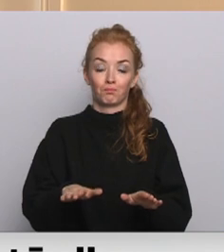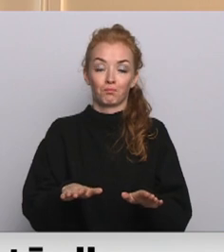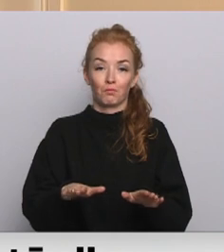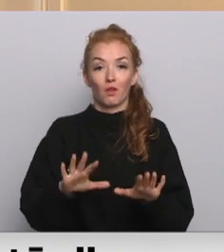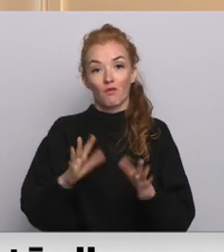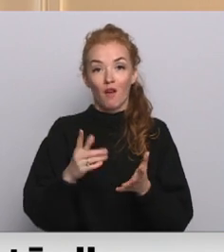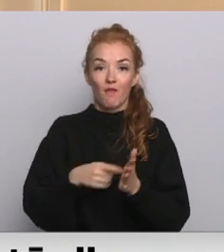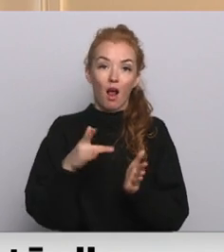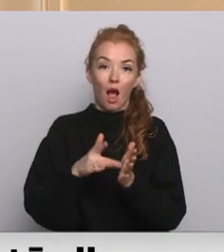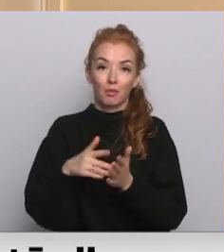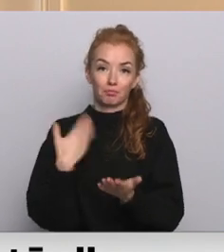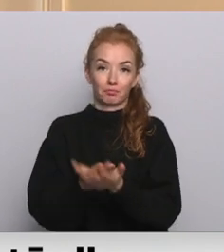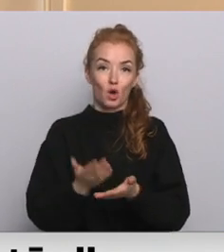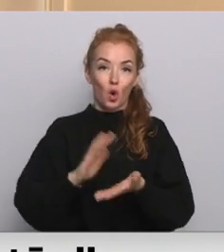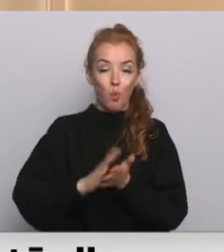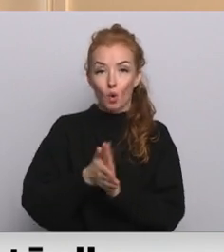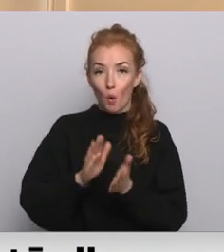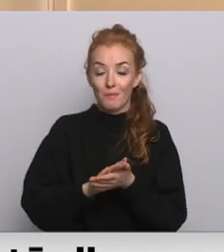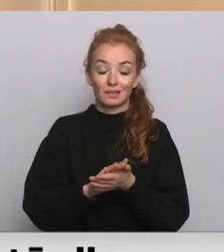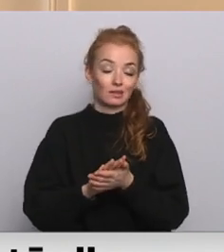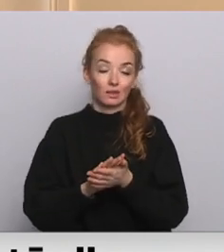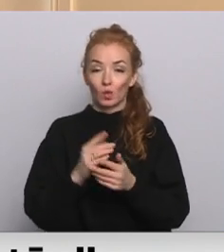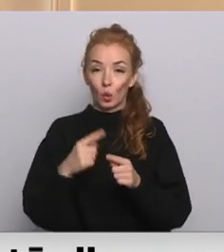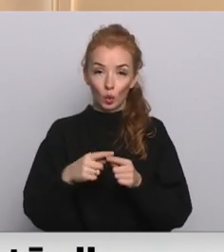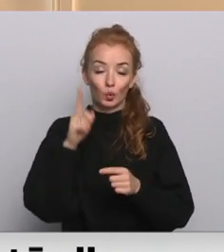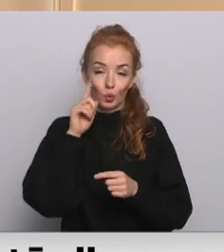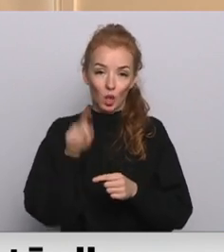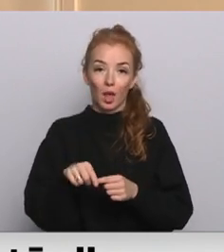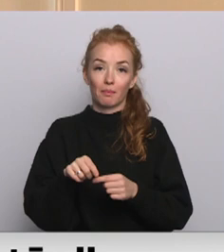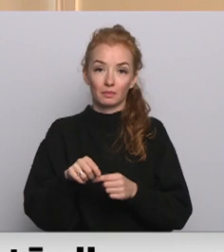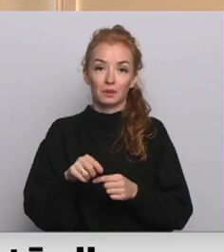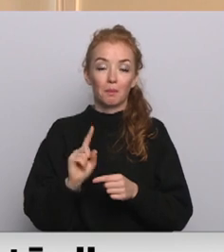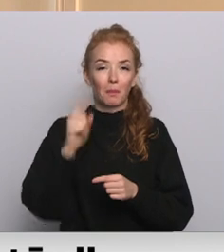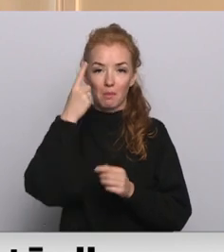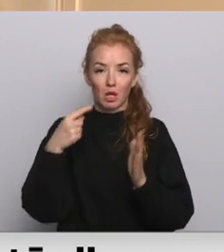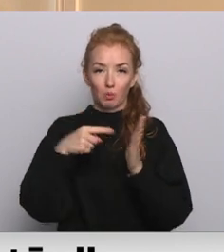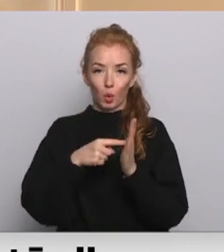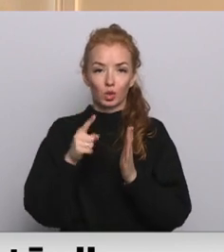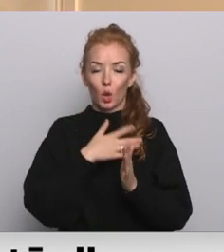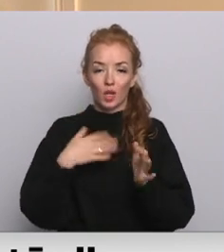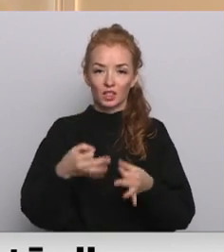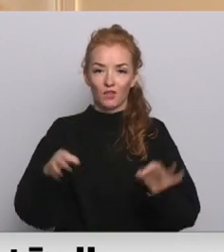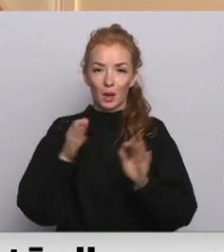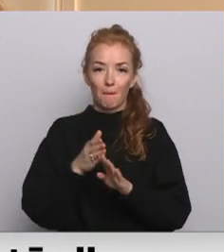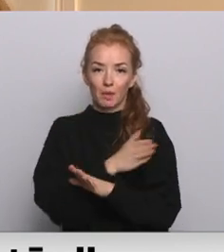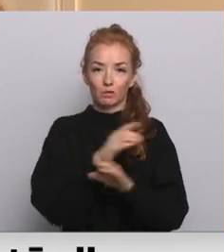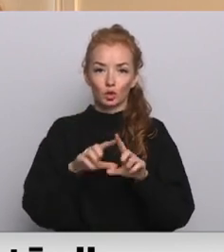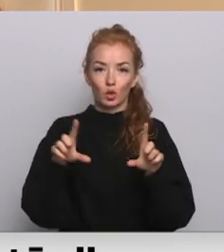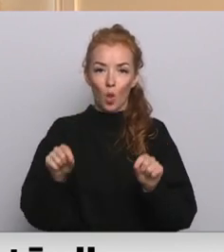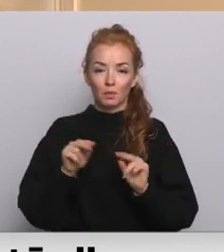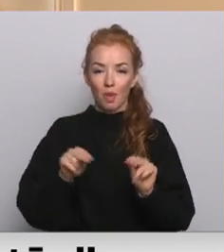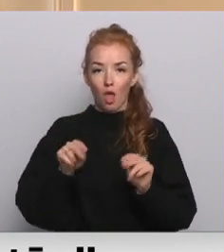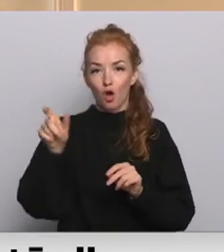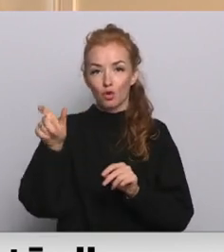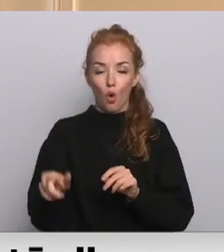vai vēl kādi kompromis iespējami, un nelieksimies, ka ļoti būtiski pirmā prasība, pirmskolas pedagogu vismaz kaut